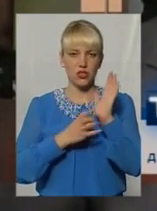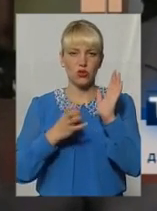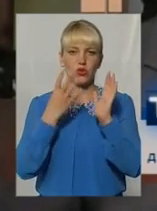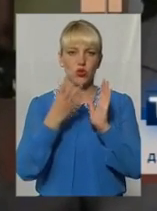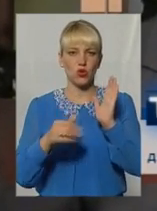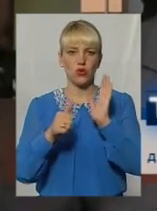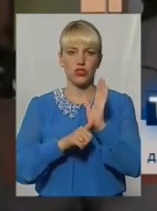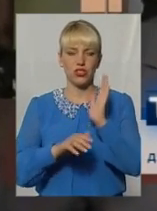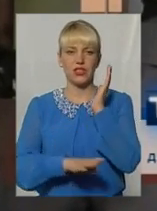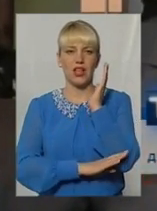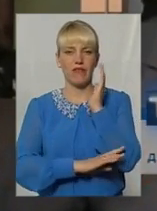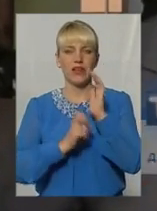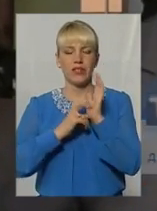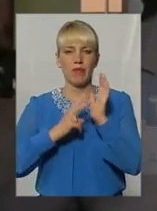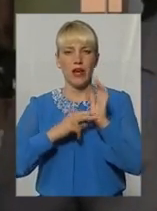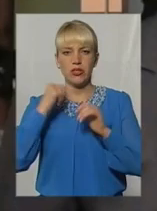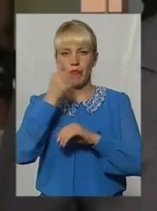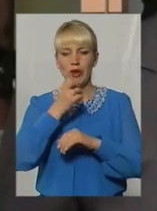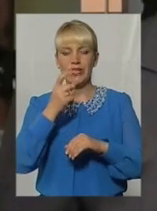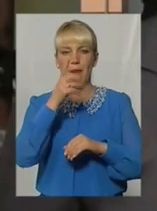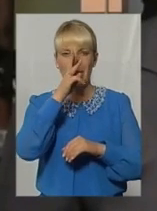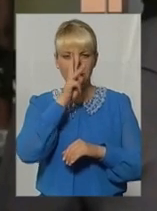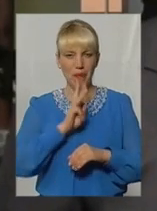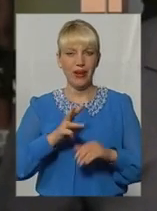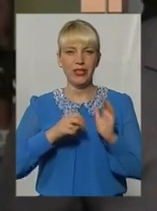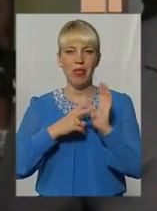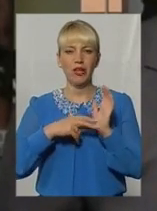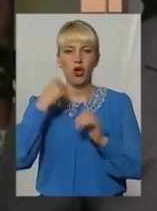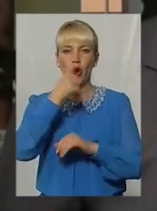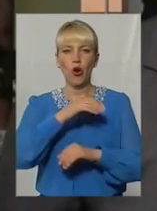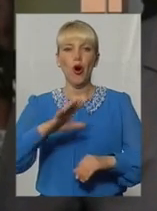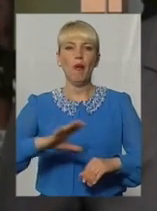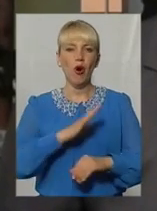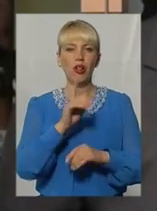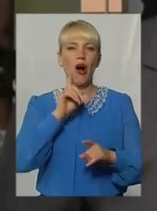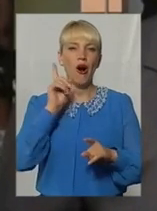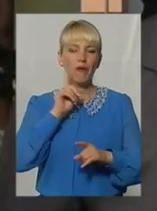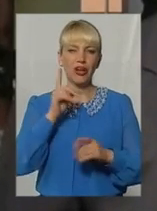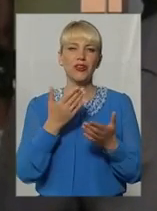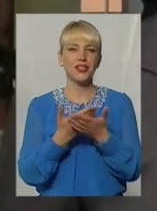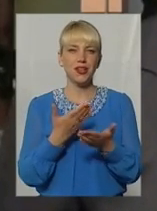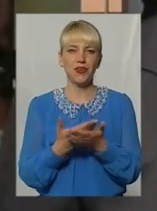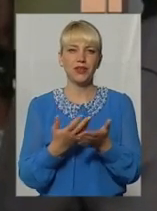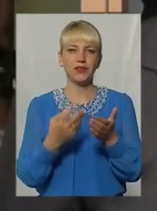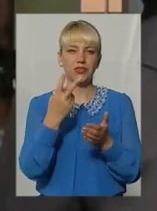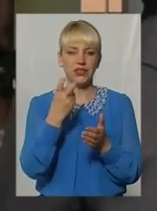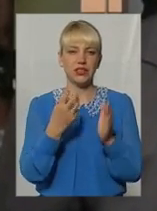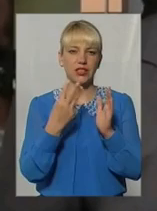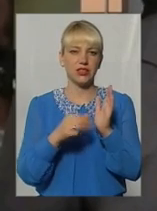В 2017 році за перший квартал 2017 року було омолоджено близько 600 дерев.